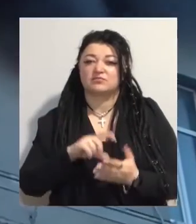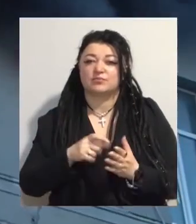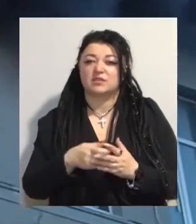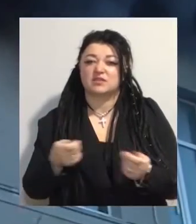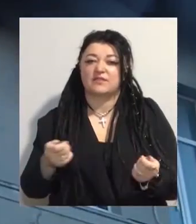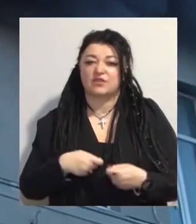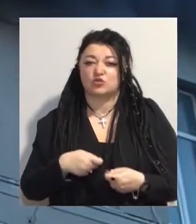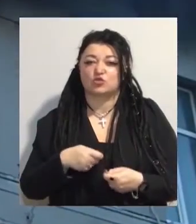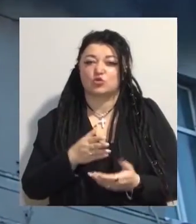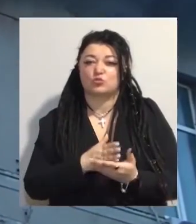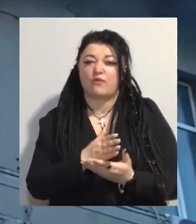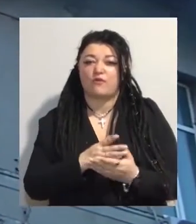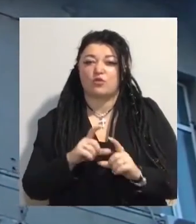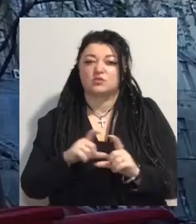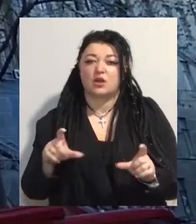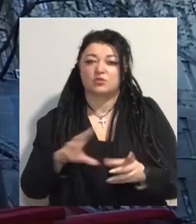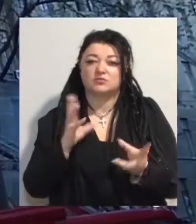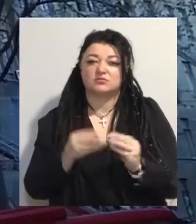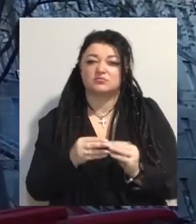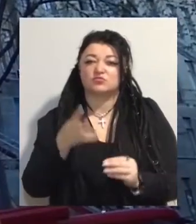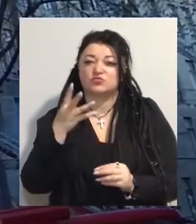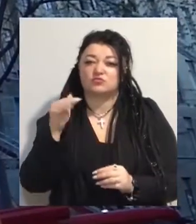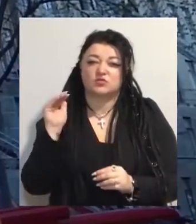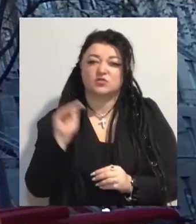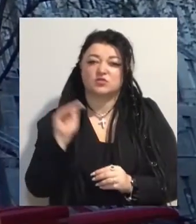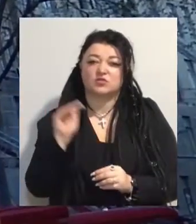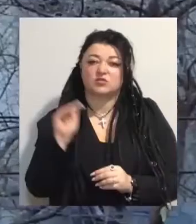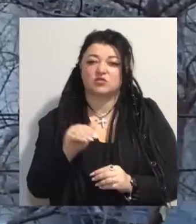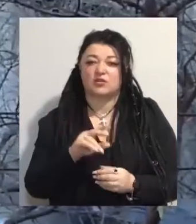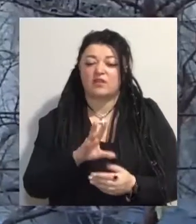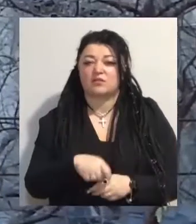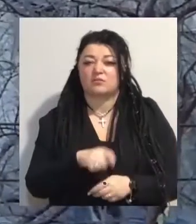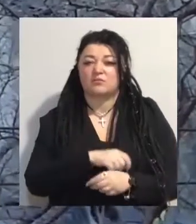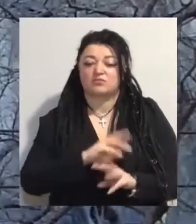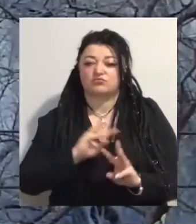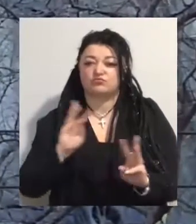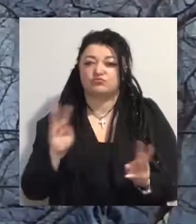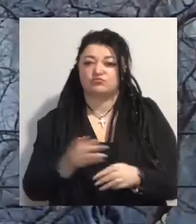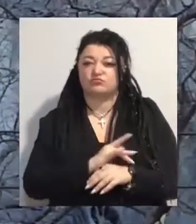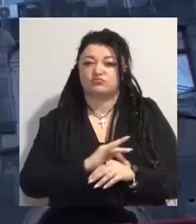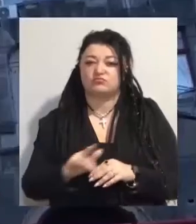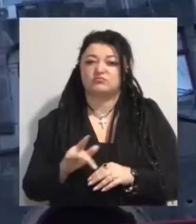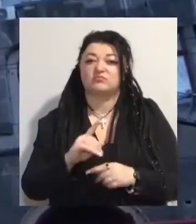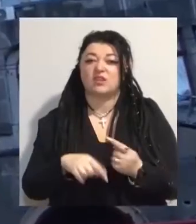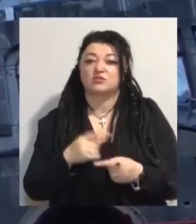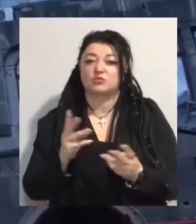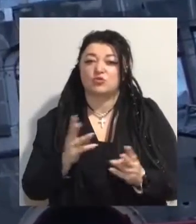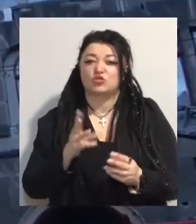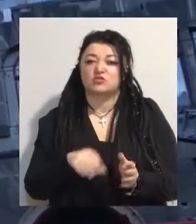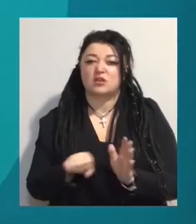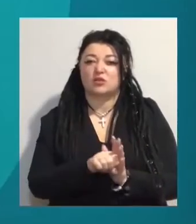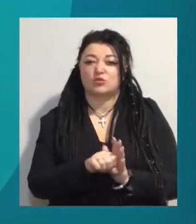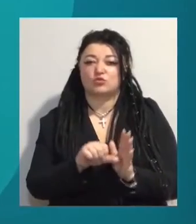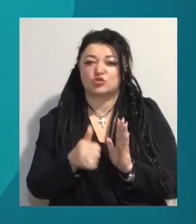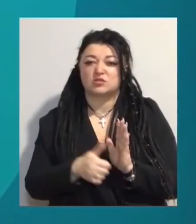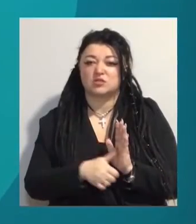закладу. Загалом вигоріло 4 тисячі квадратних метрів. Наслідок пожежі загинуло 16 людей. За попередніми висновками